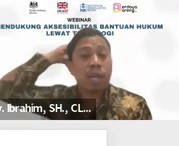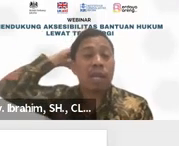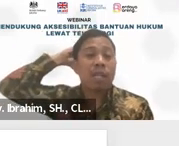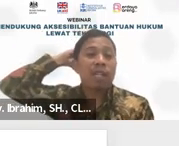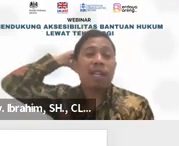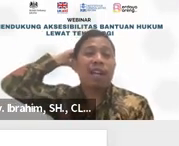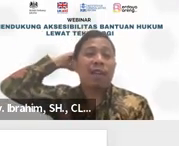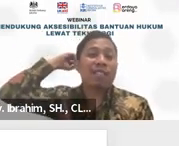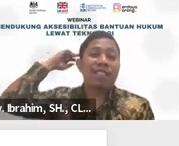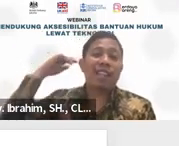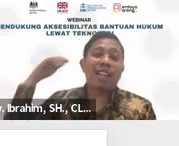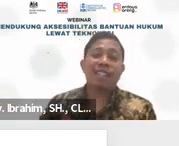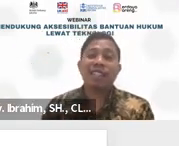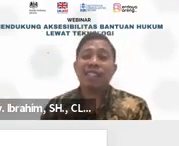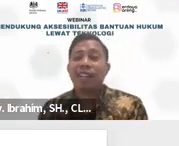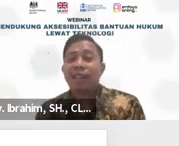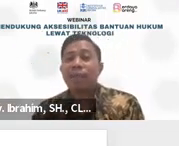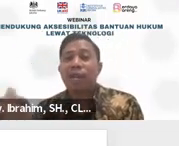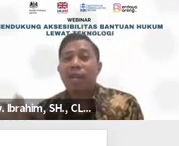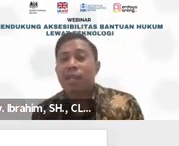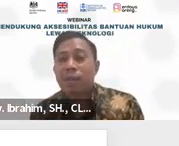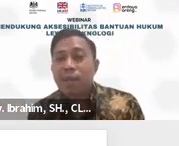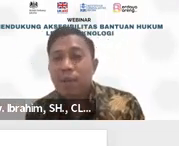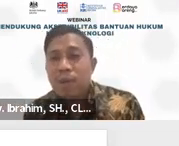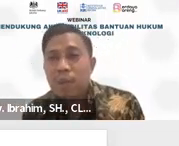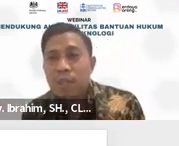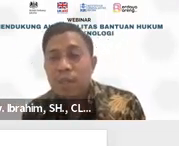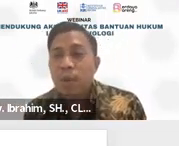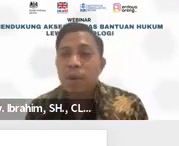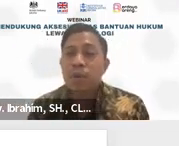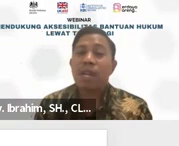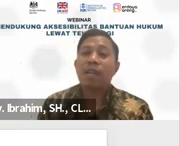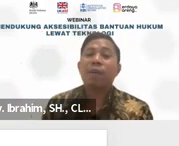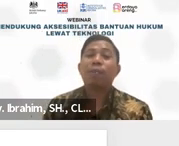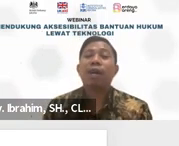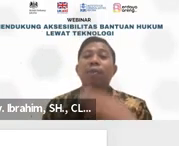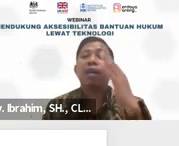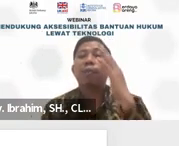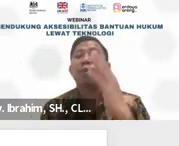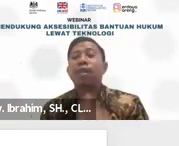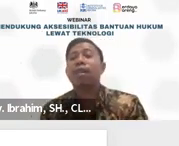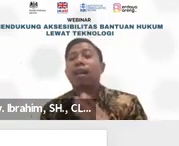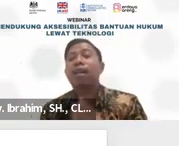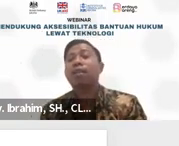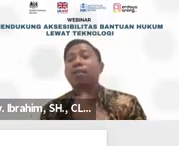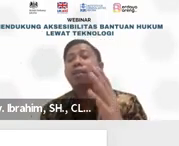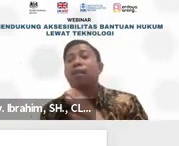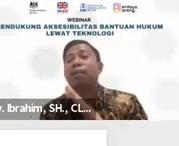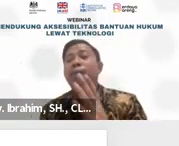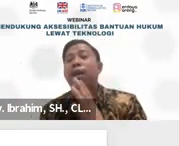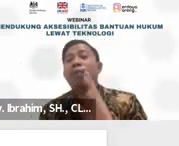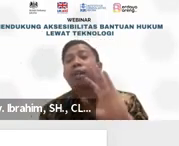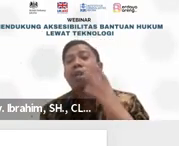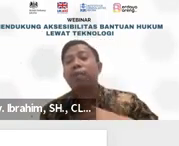korek juga, kalau si direksinya tidak mendapatkan bantuan-bantuan psikolog juga, pengambilan keputusannya kadang itu